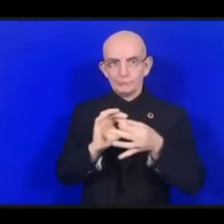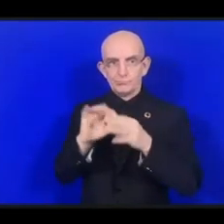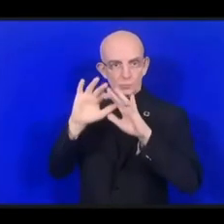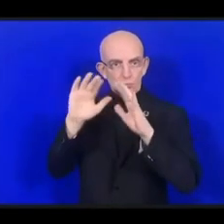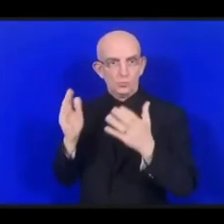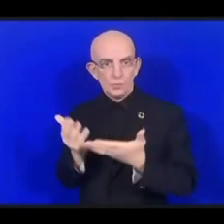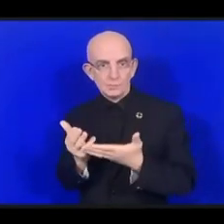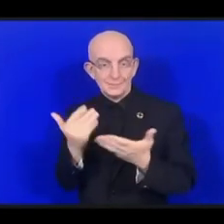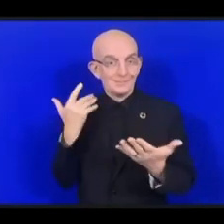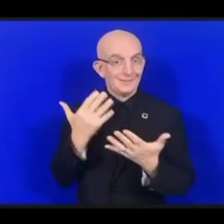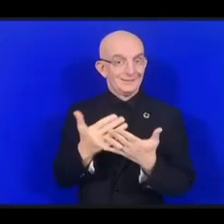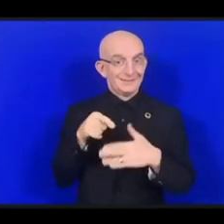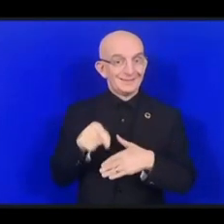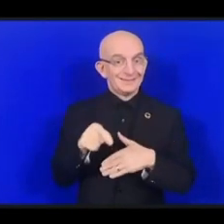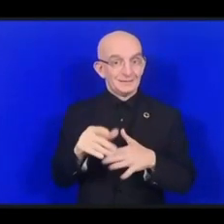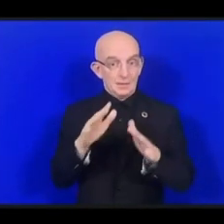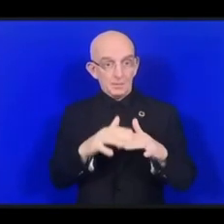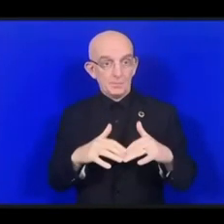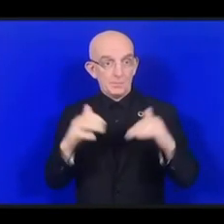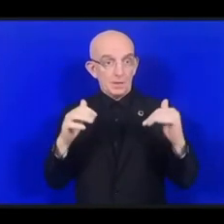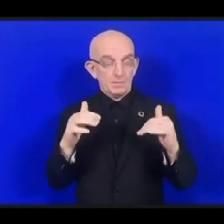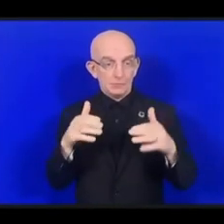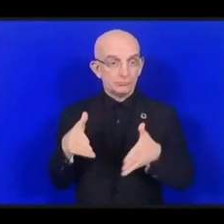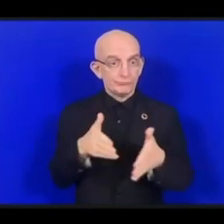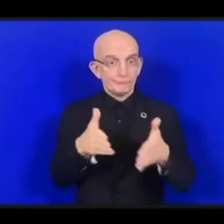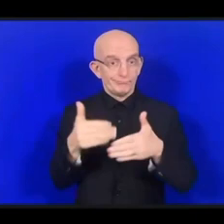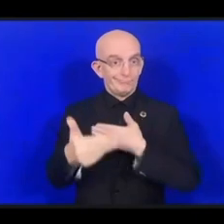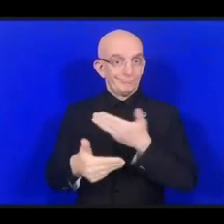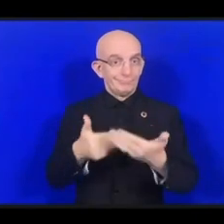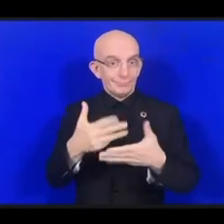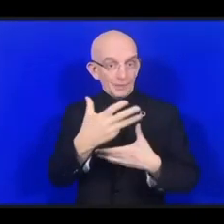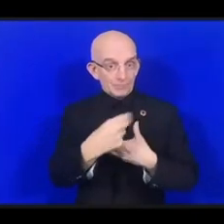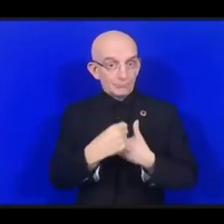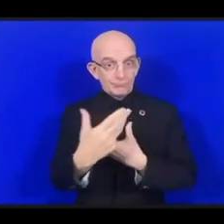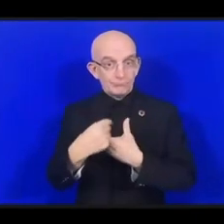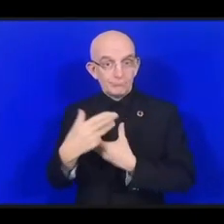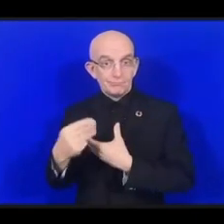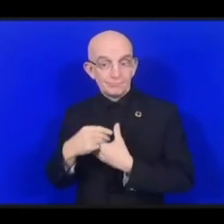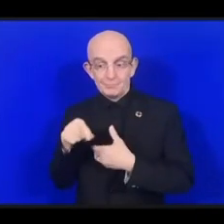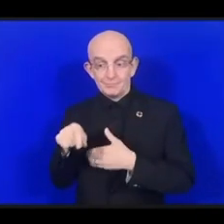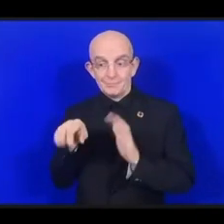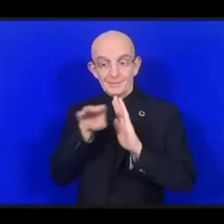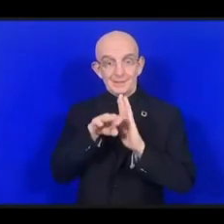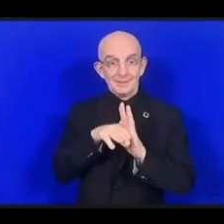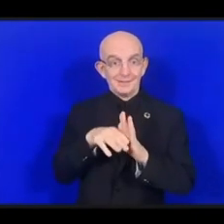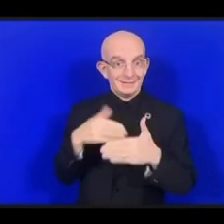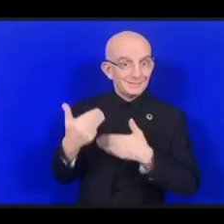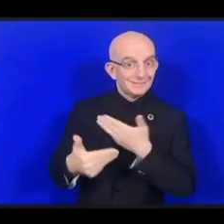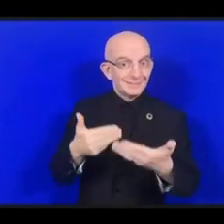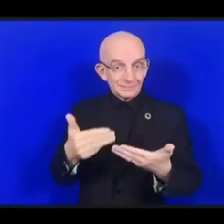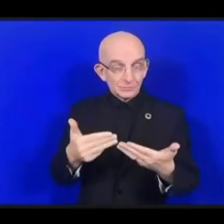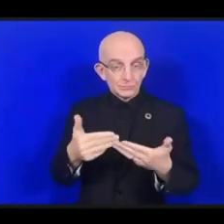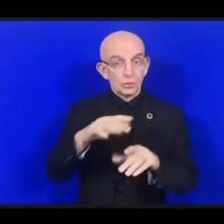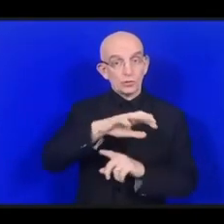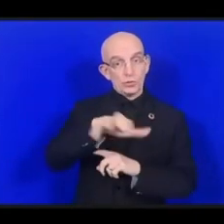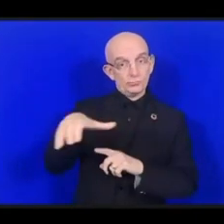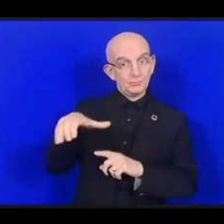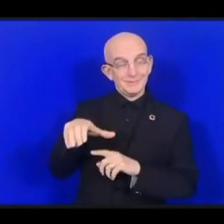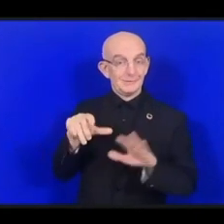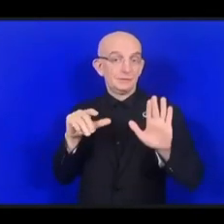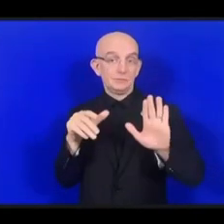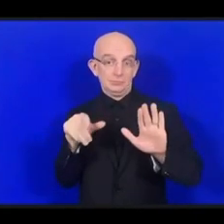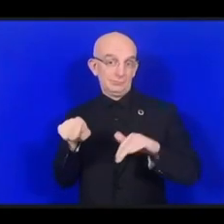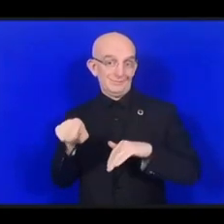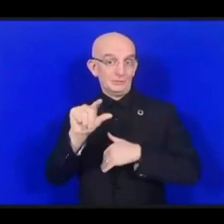а с другой стороны из других стран и стран БРИКС, которые могли бы принимать участие в этой